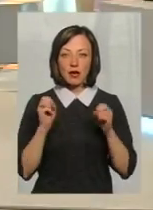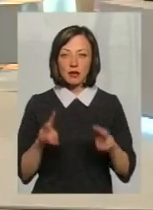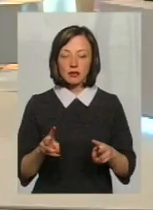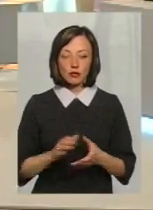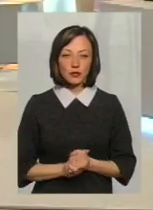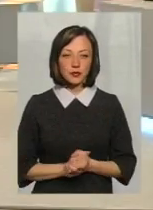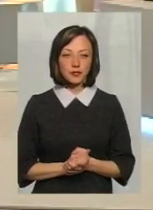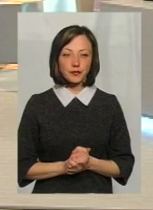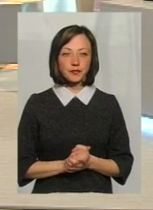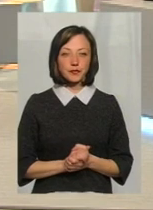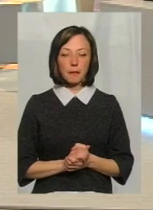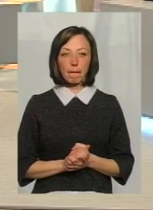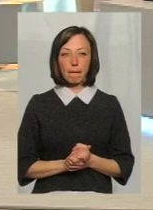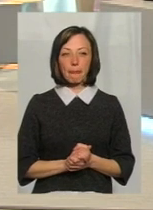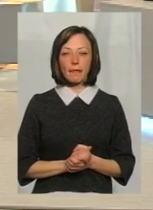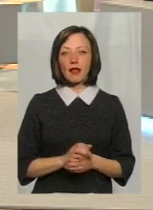захворювання на кір.